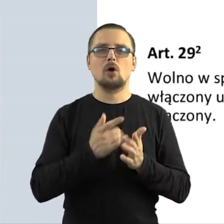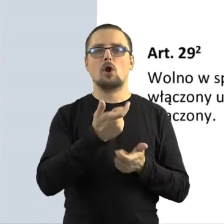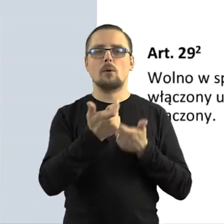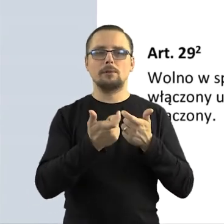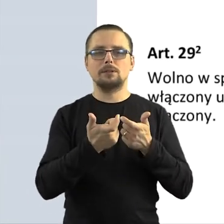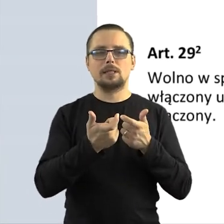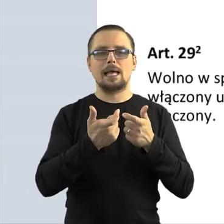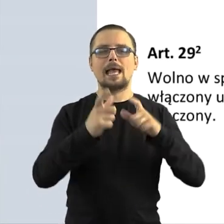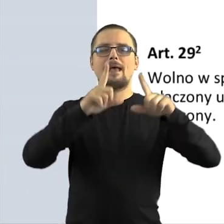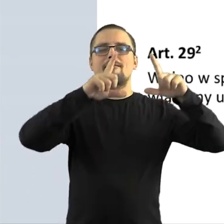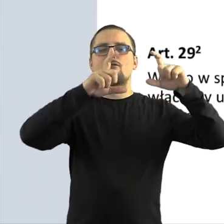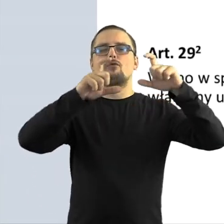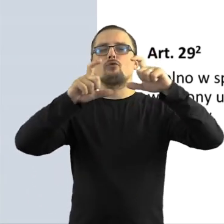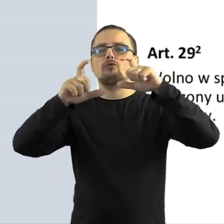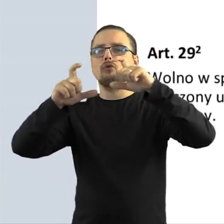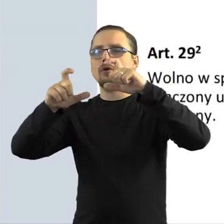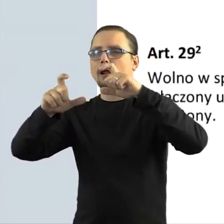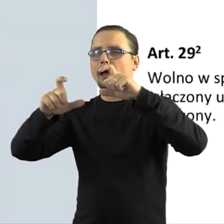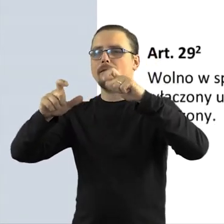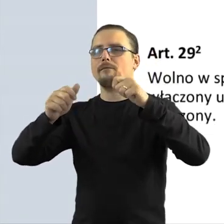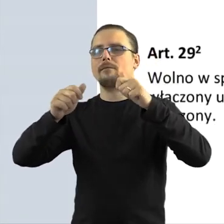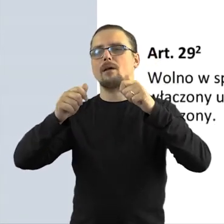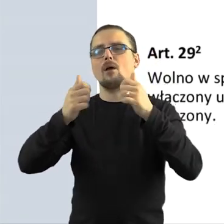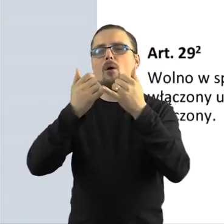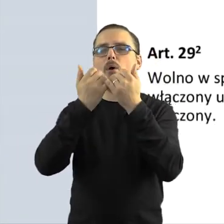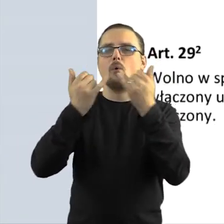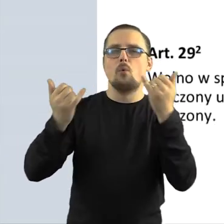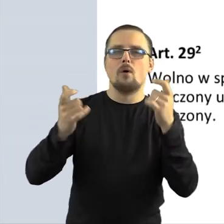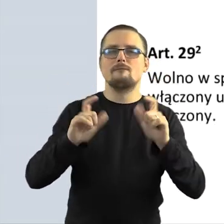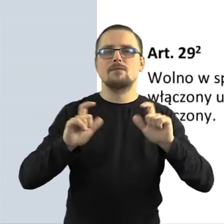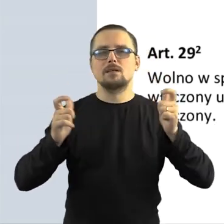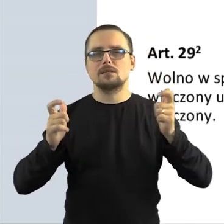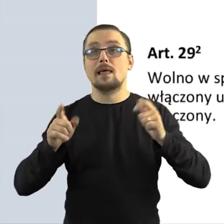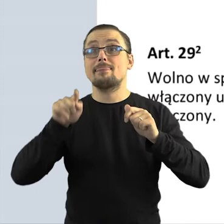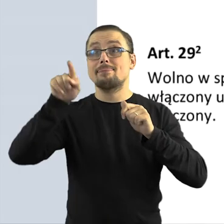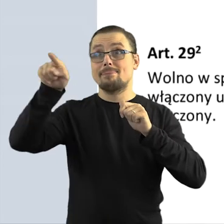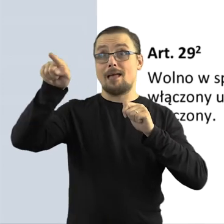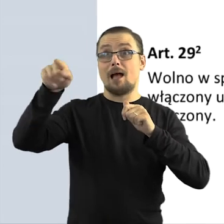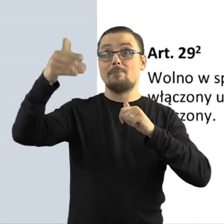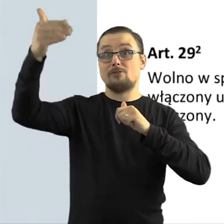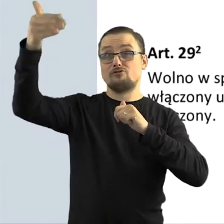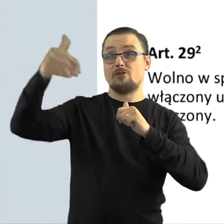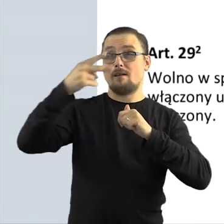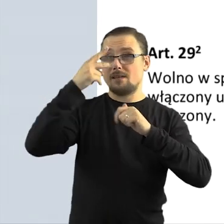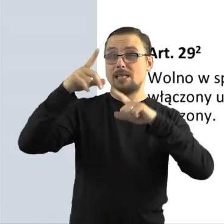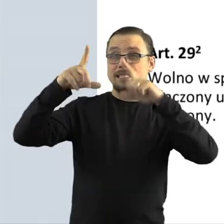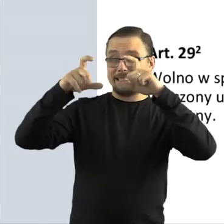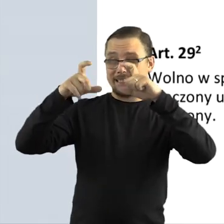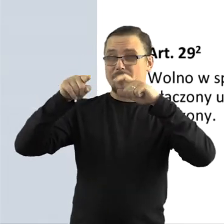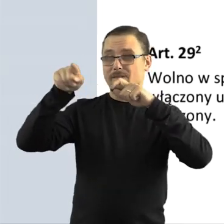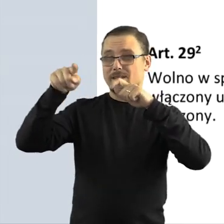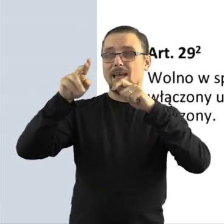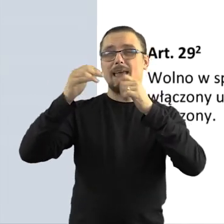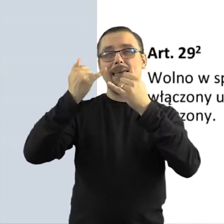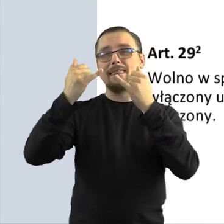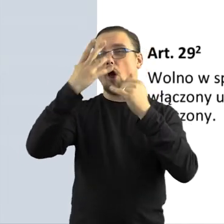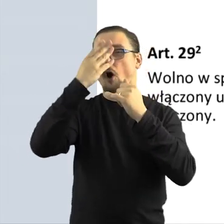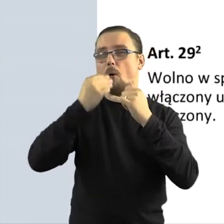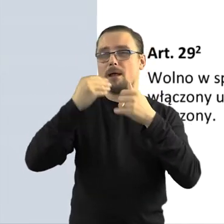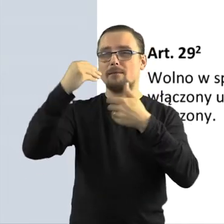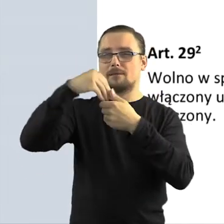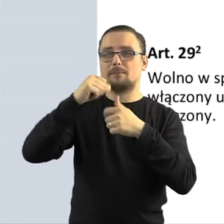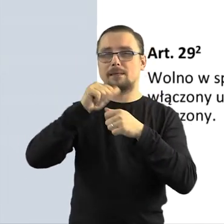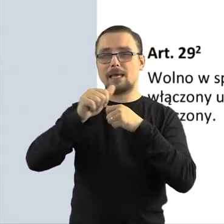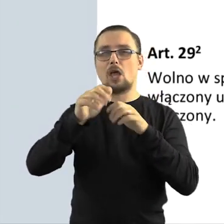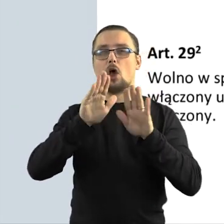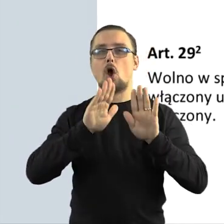fotorelacje z jakiegoś wydarzenia, na ścianie wisi coś, co jest chronione prawem autorskim. To jest właśnie tego